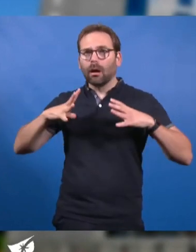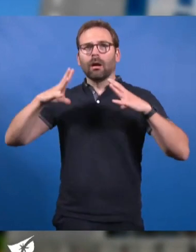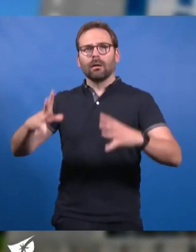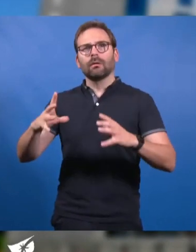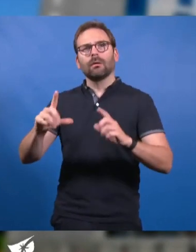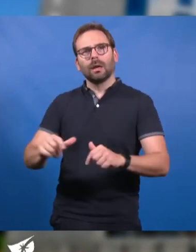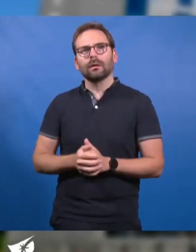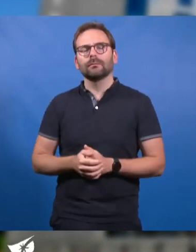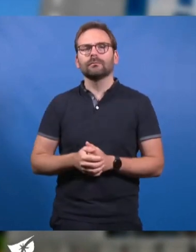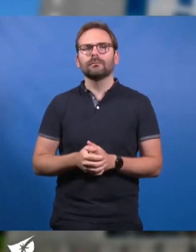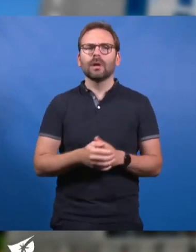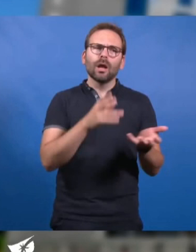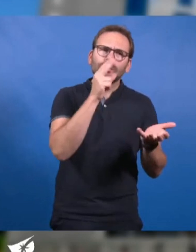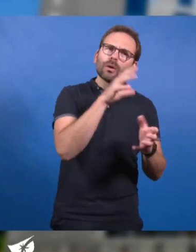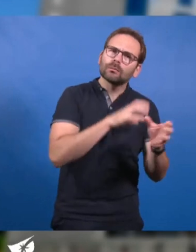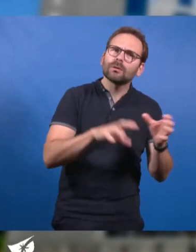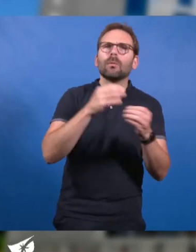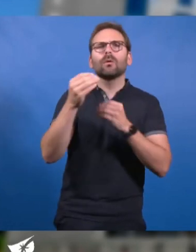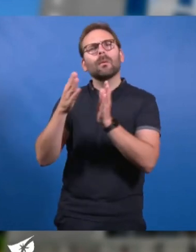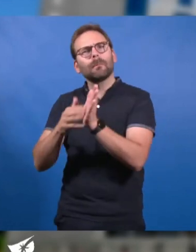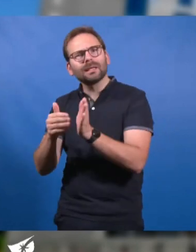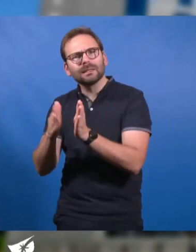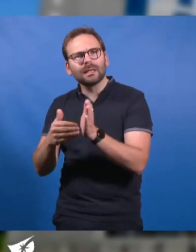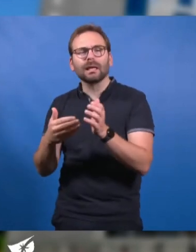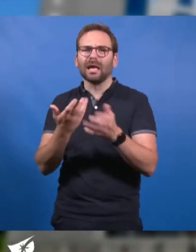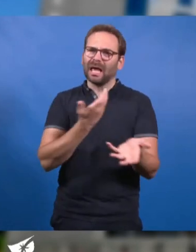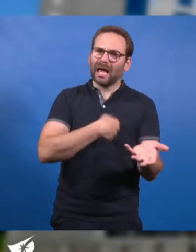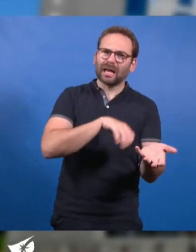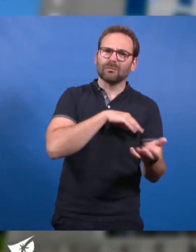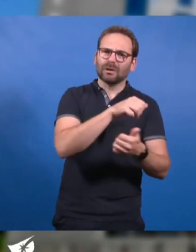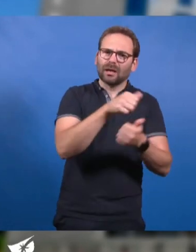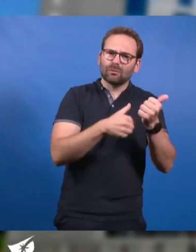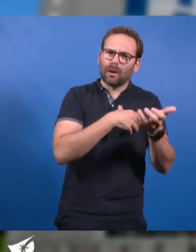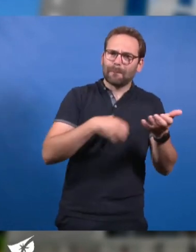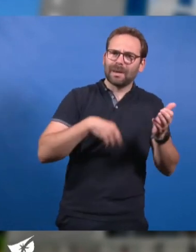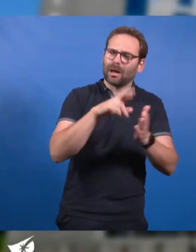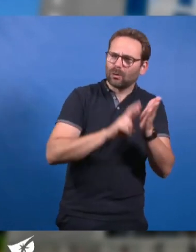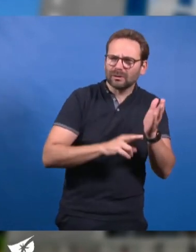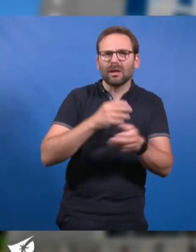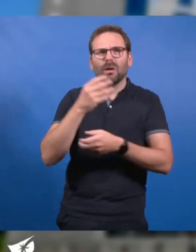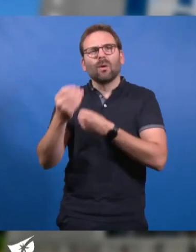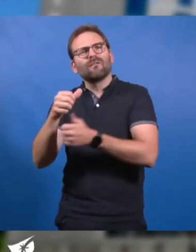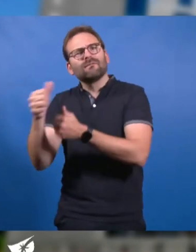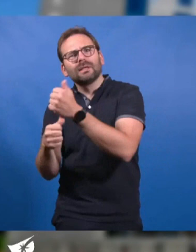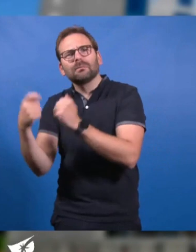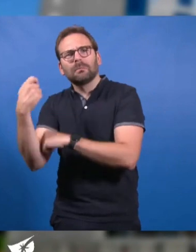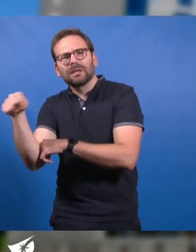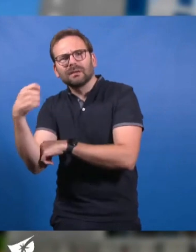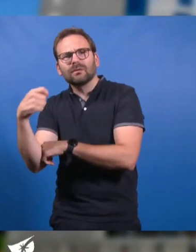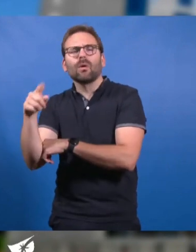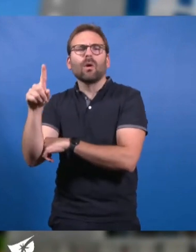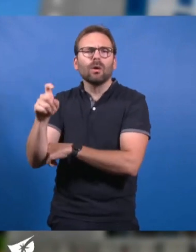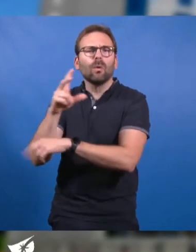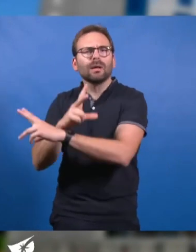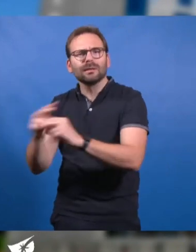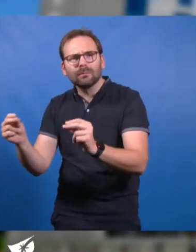Que ce soit ici à Nantes-Métropole ou à Marseille, que ce soit dans ses responsabilités d'adjointe au maire de Reusé, de vice-présidente à l'eau, à l